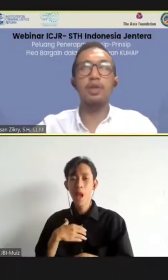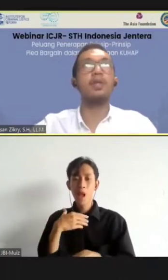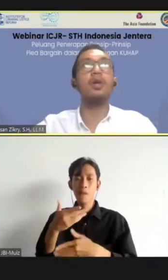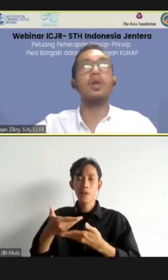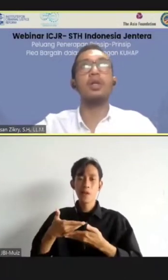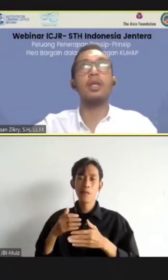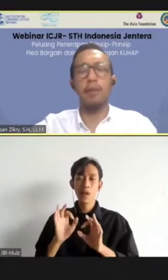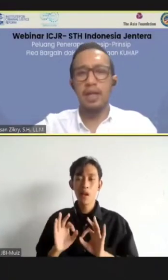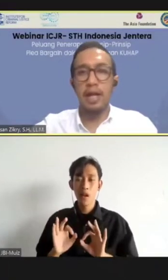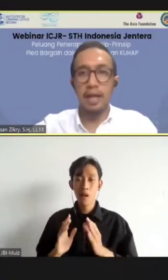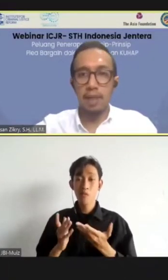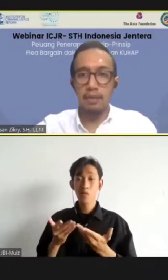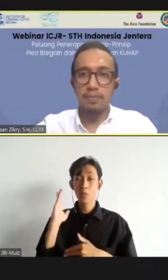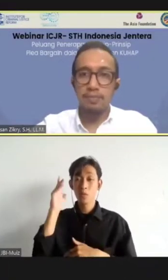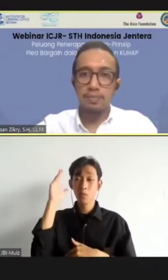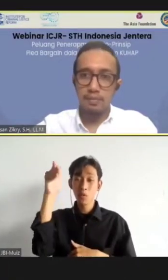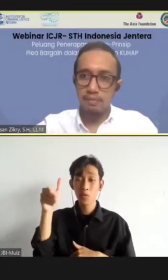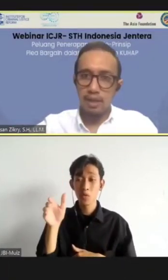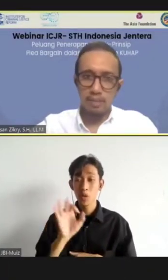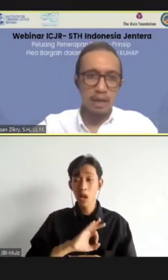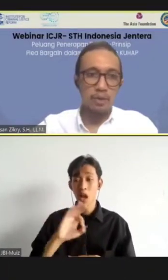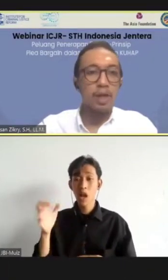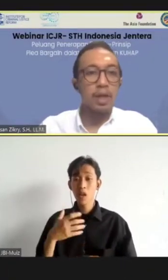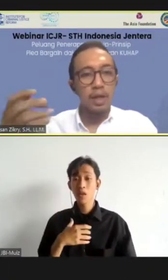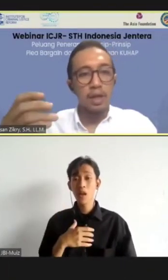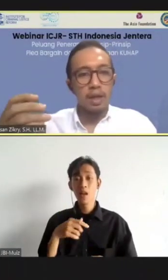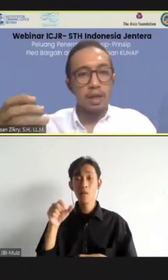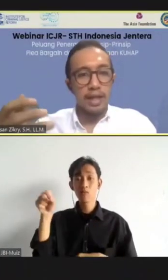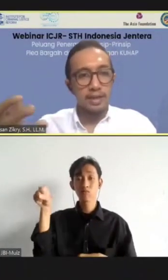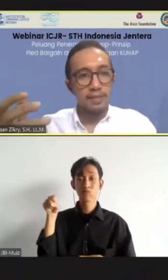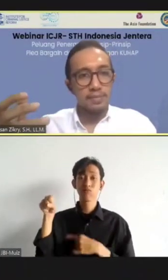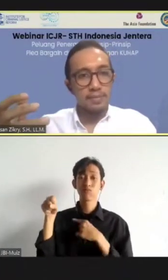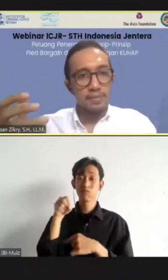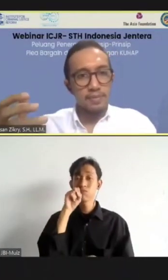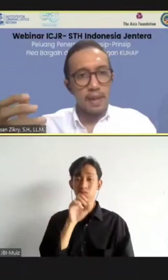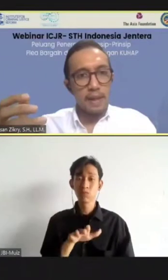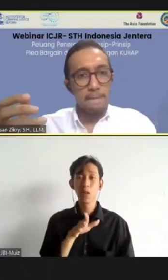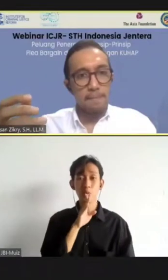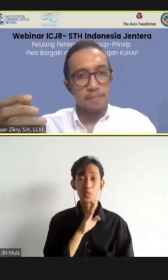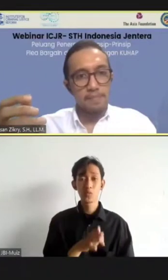Kalau kayak gitu besok-besok terdakwanya nggak ada yang mau mengaku. Next.